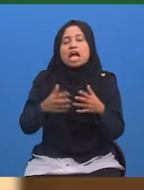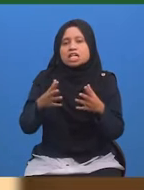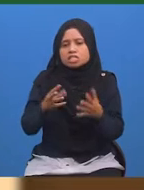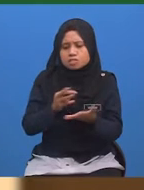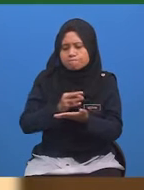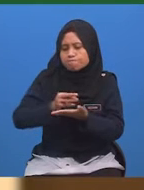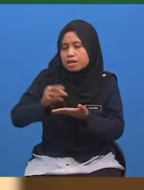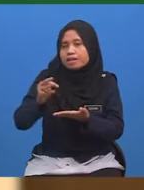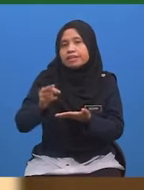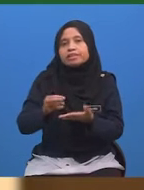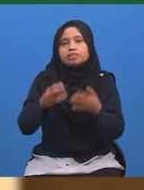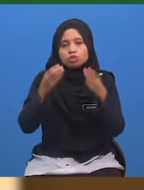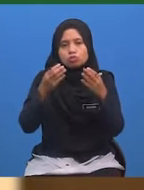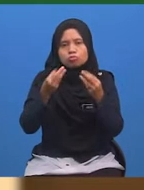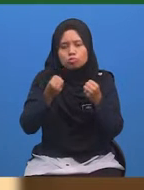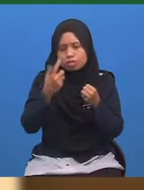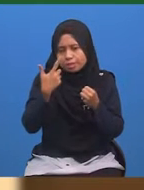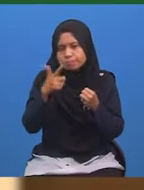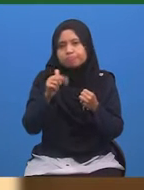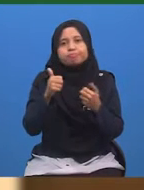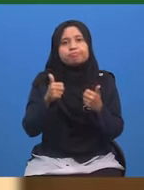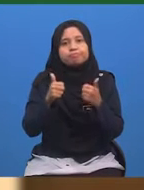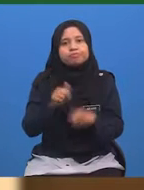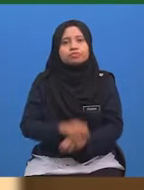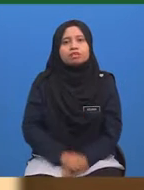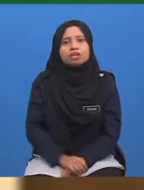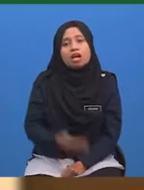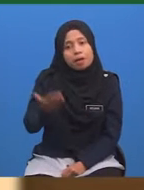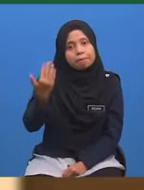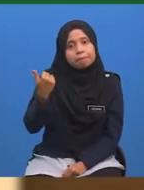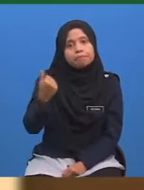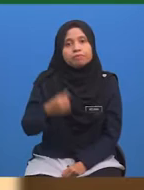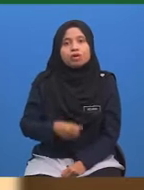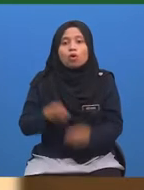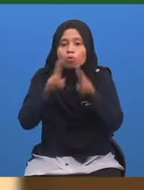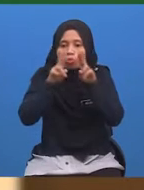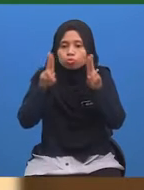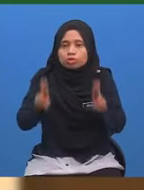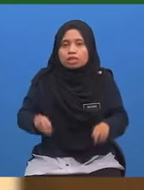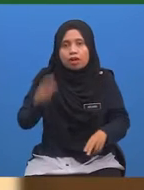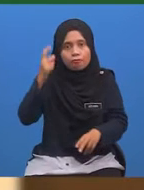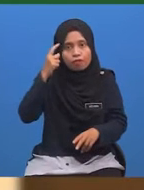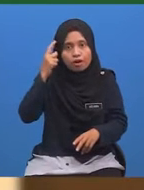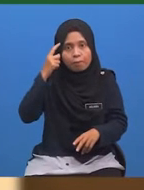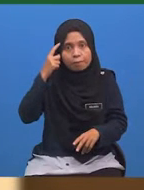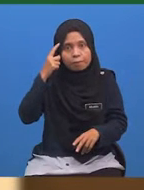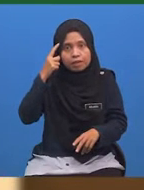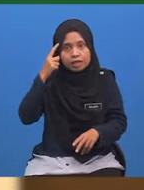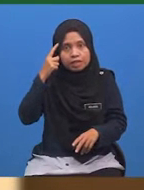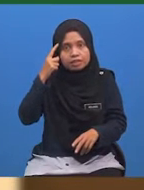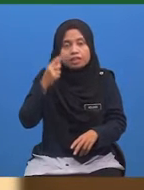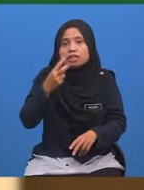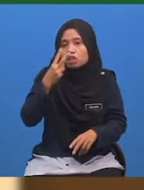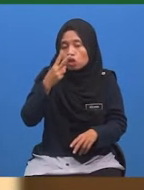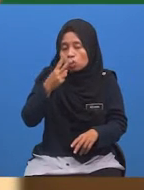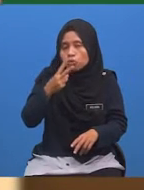Semangat macam inilah yang cikgu nak lihat Jom, uji kefahaman kamu melalui